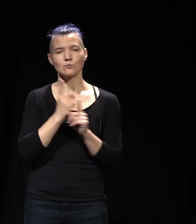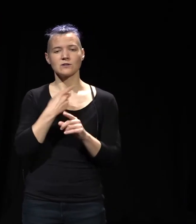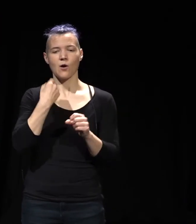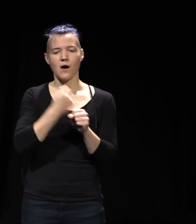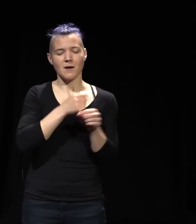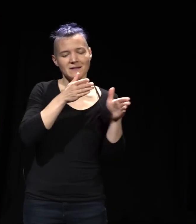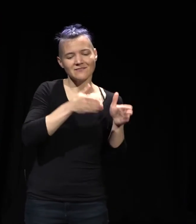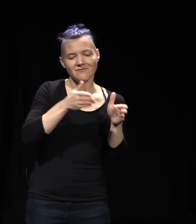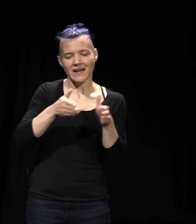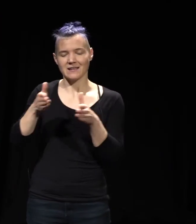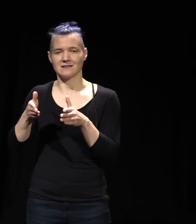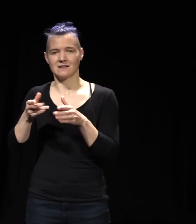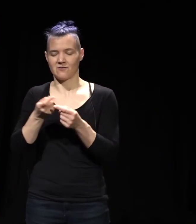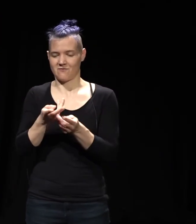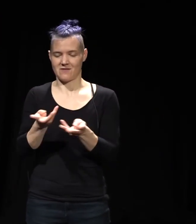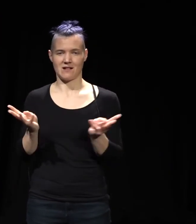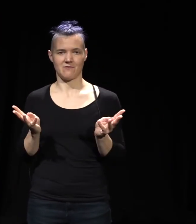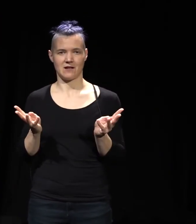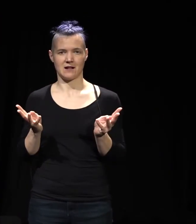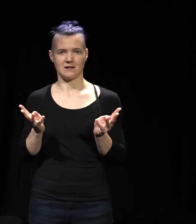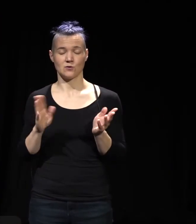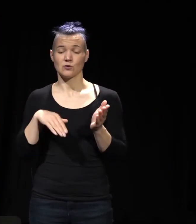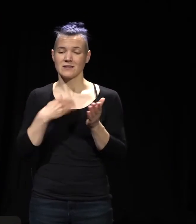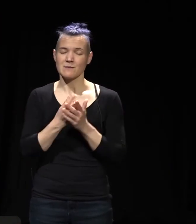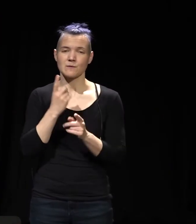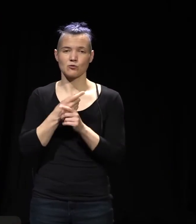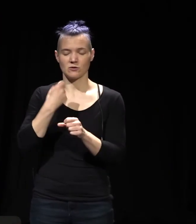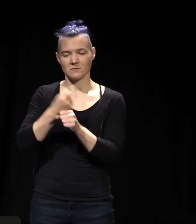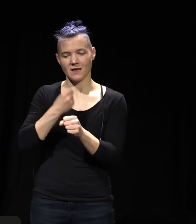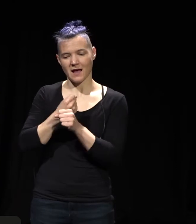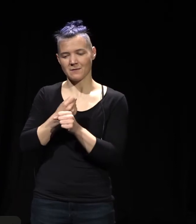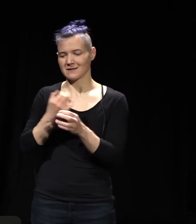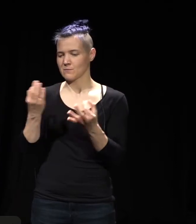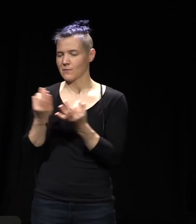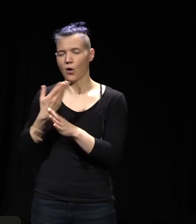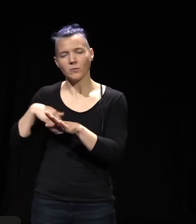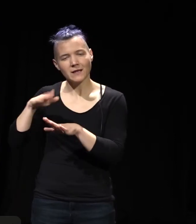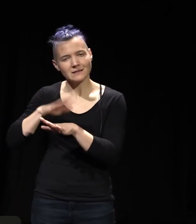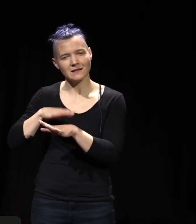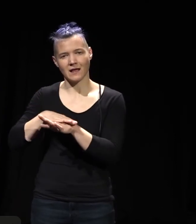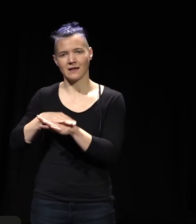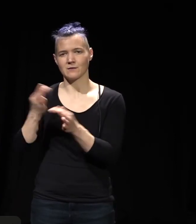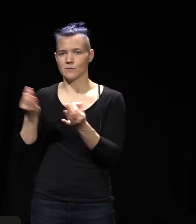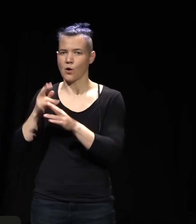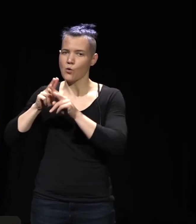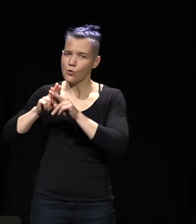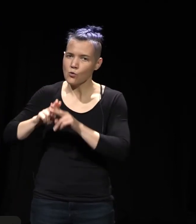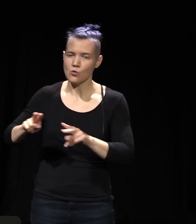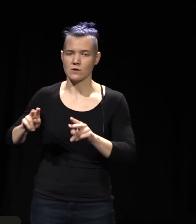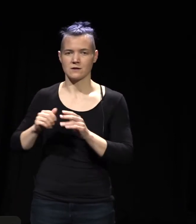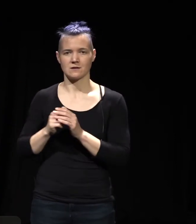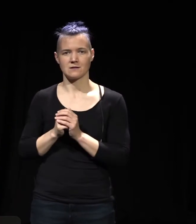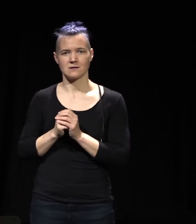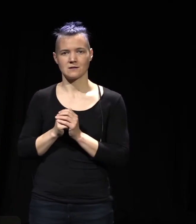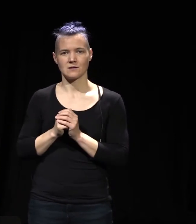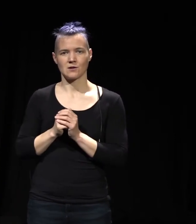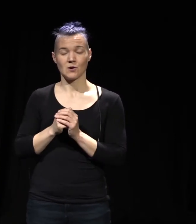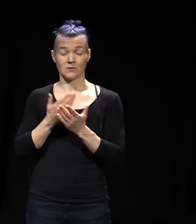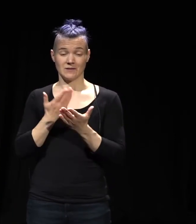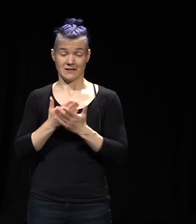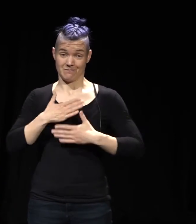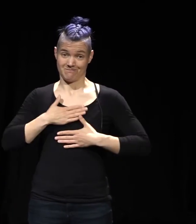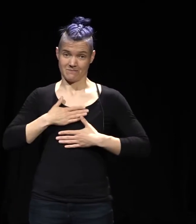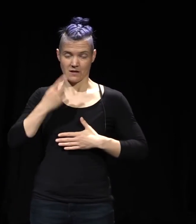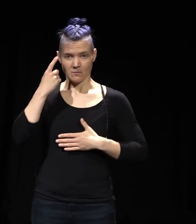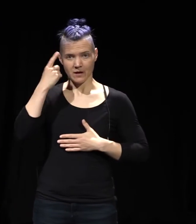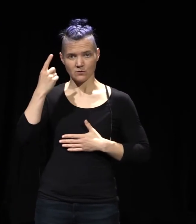Und gewisse Arbeitsweisen brauchen ein anderes Tempo, brauchen vielleicht auch eine andere Ruhe. Und ich glaube, dann muss man, also würde ich ganz klar sagen,